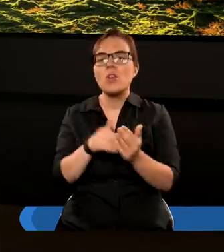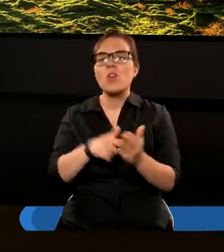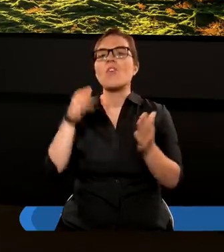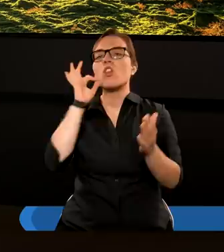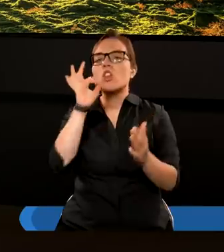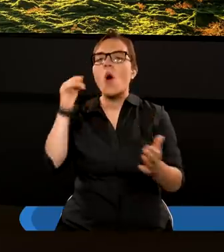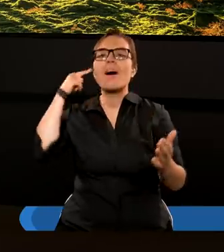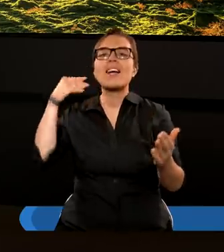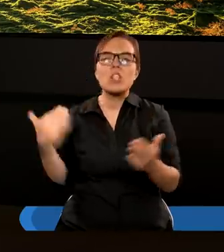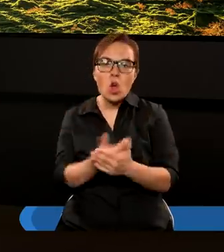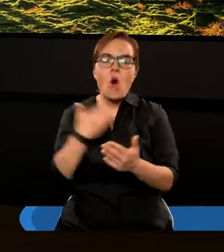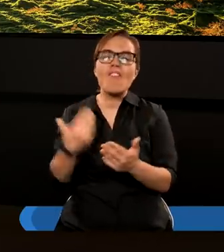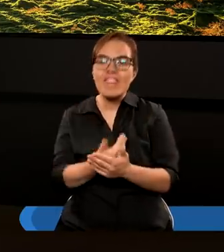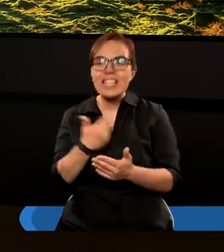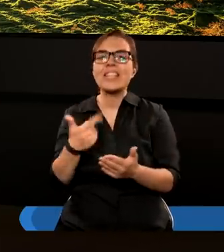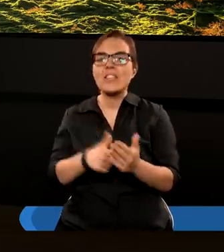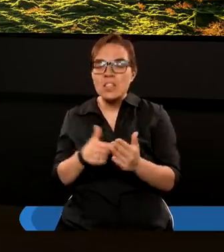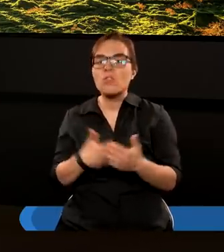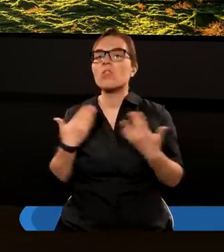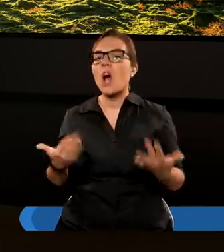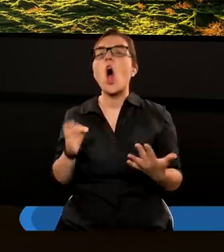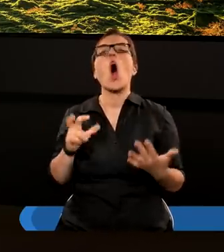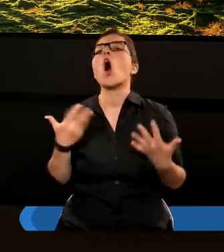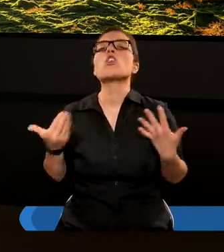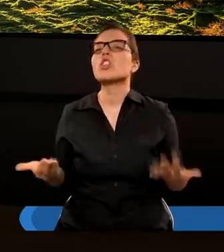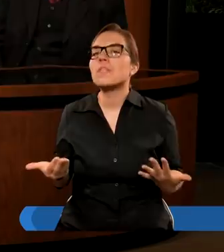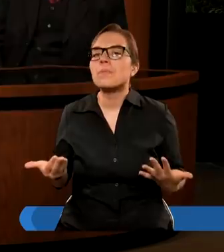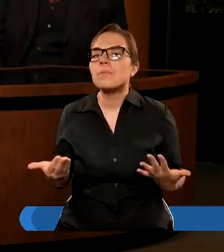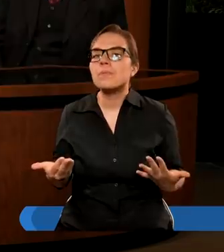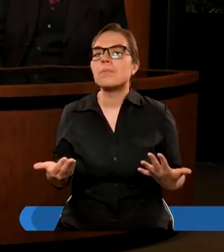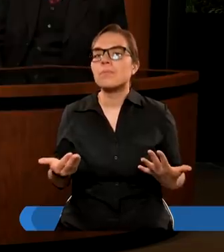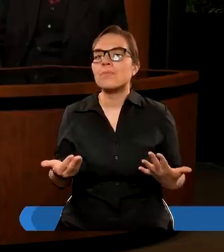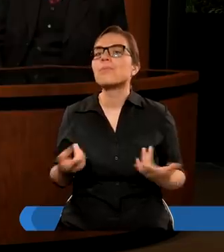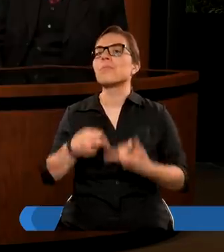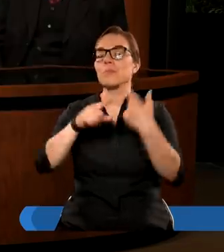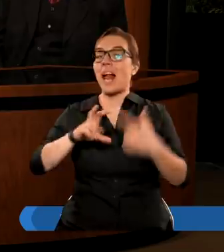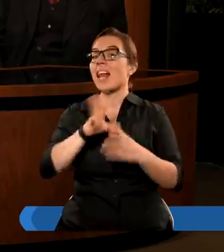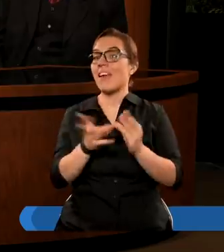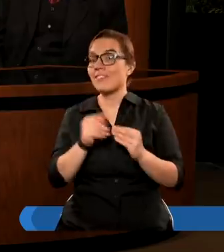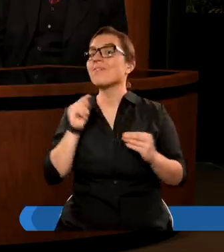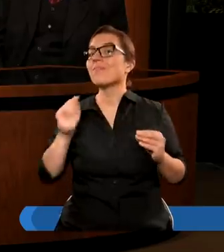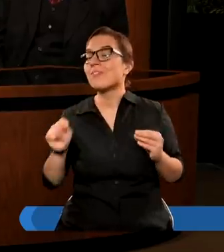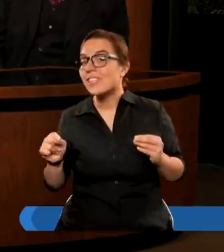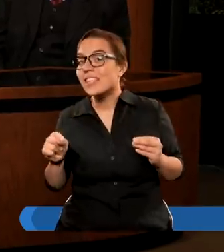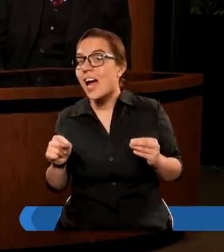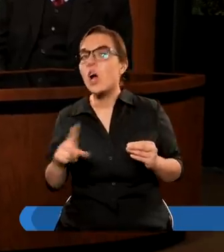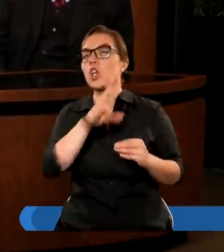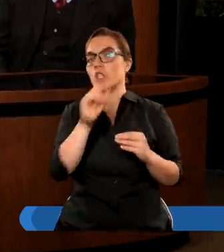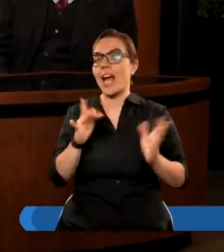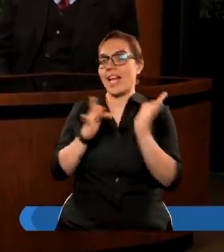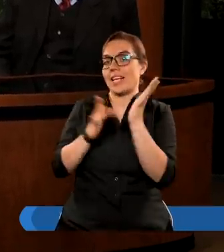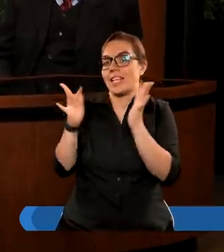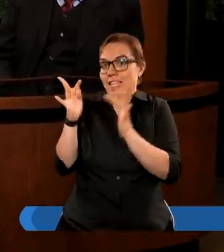dobrej nowiny. Dobrej nowiny o czym? No przede wszystkim o tym, że Pan